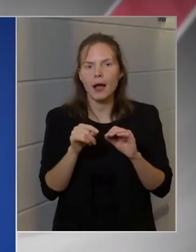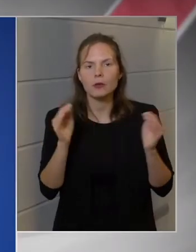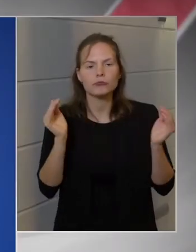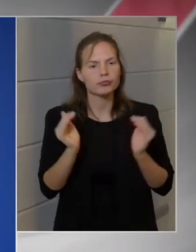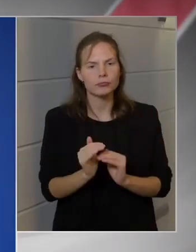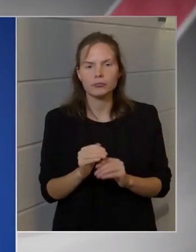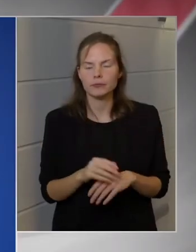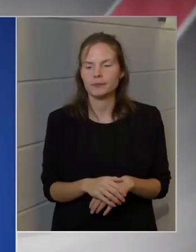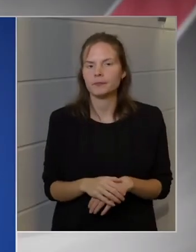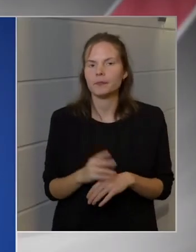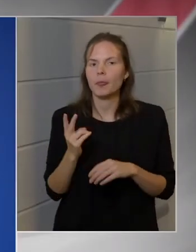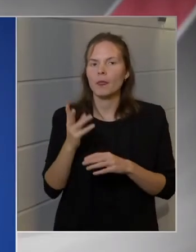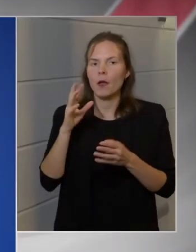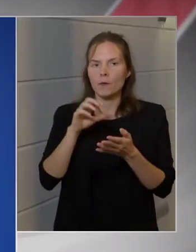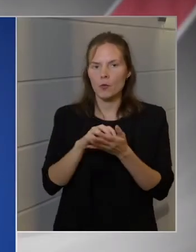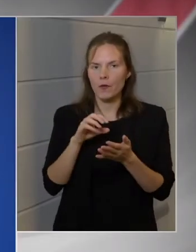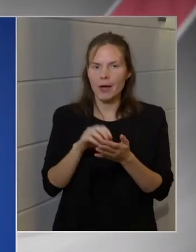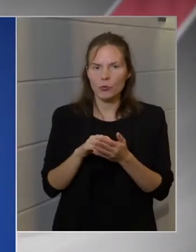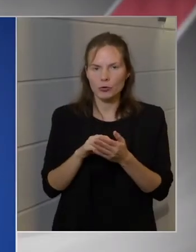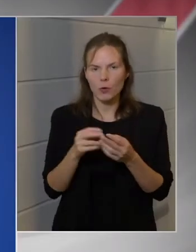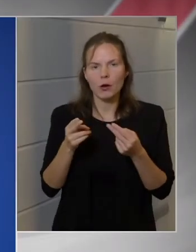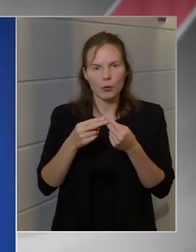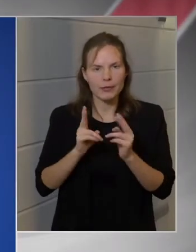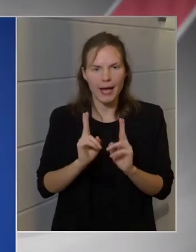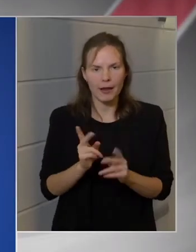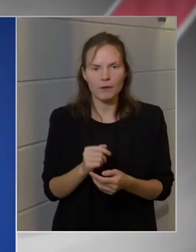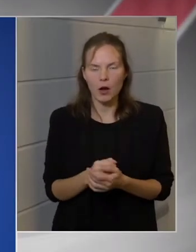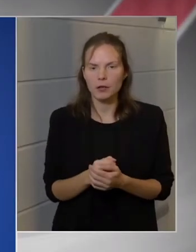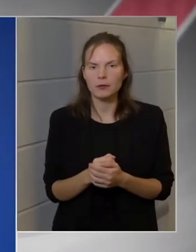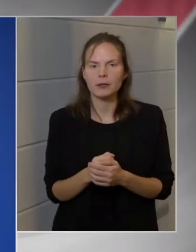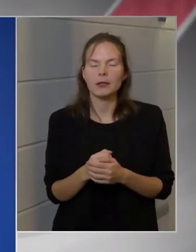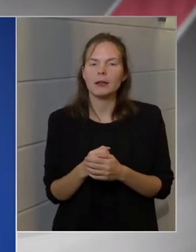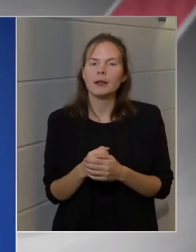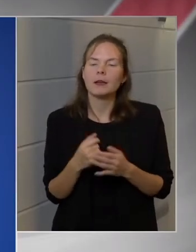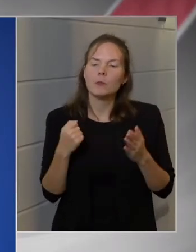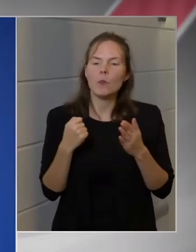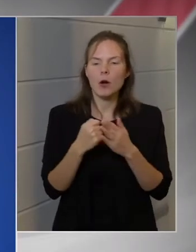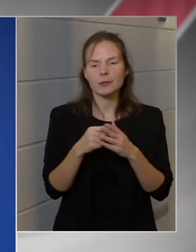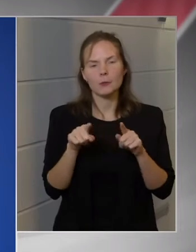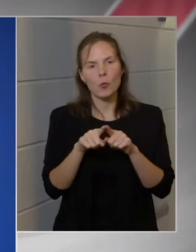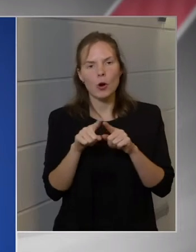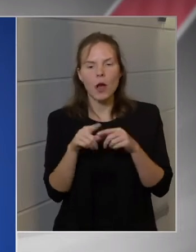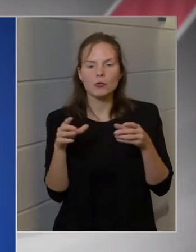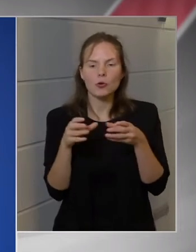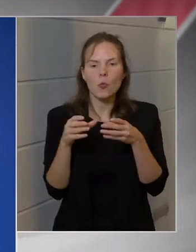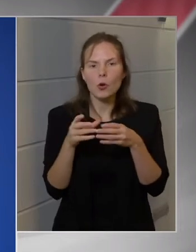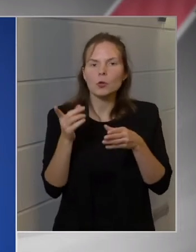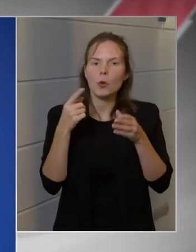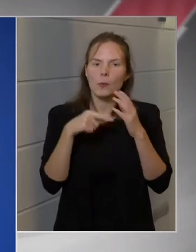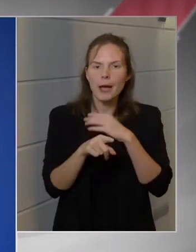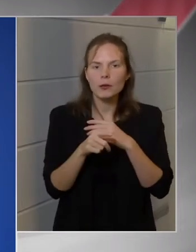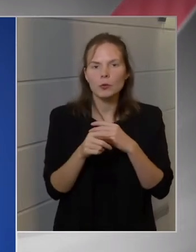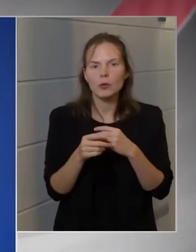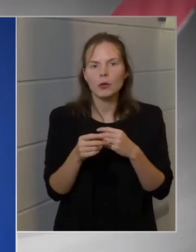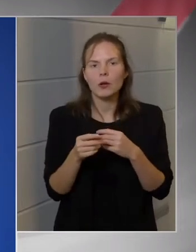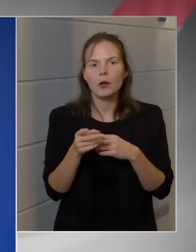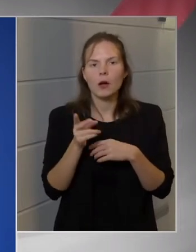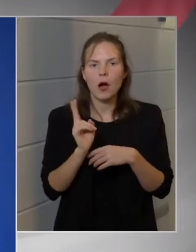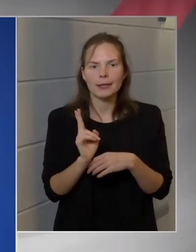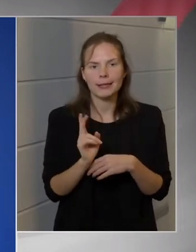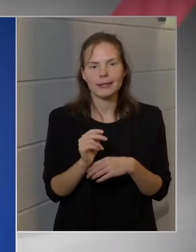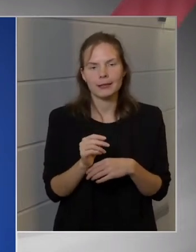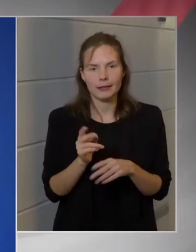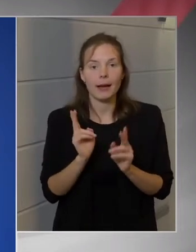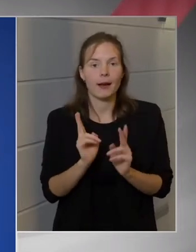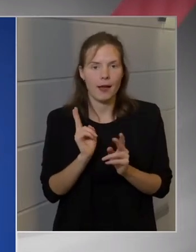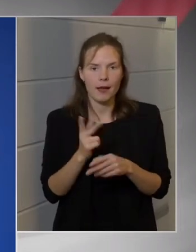A fővárosban mondjuk a legközelebb hozzá, de ez ott is legfejebb csak azon csoporton belül haladja meg, akik beoltathatják